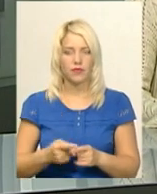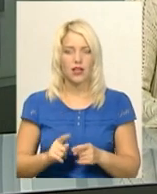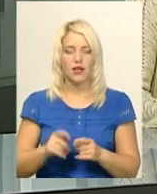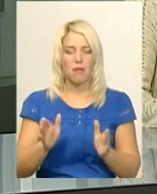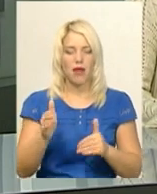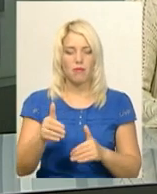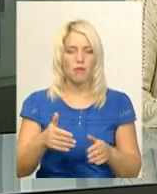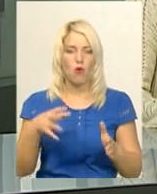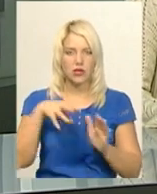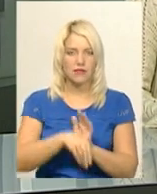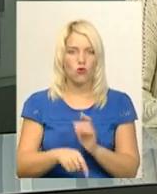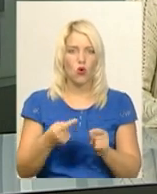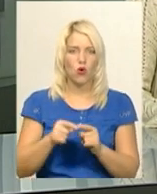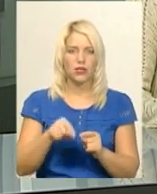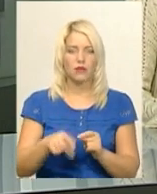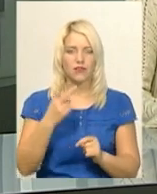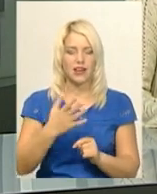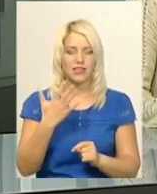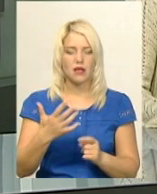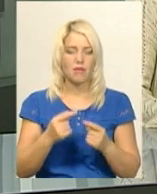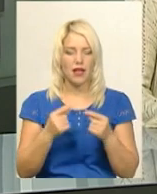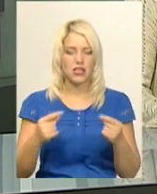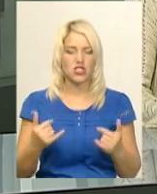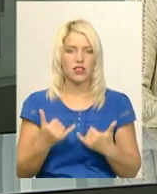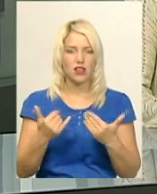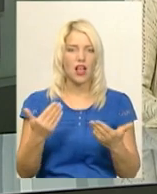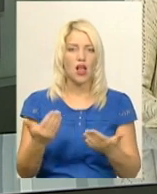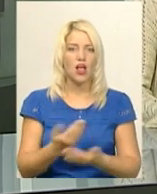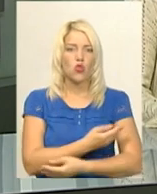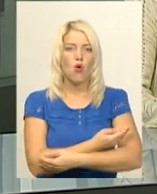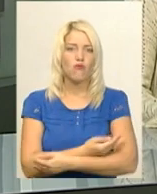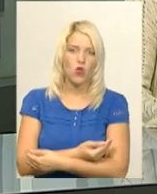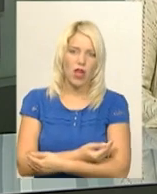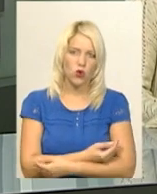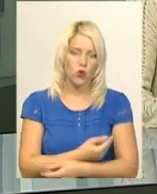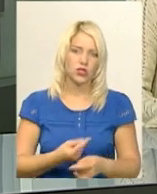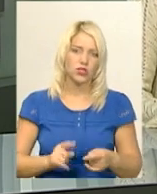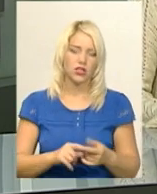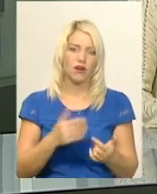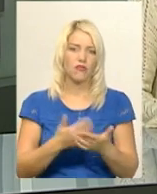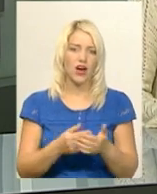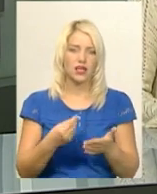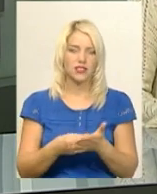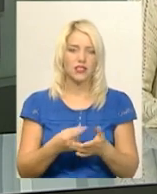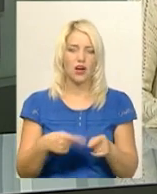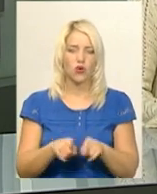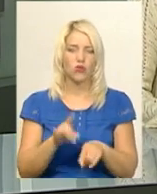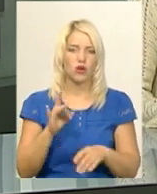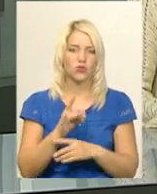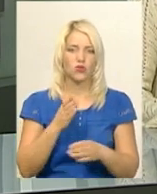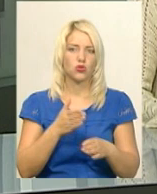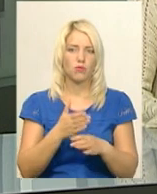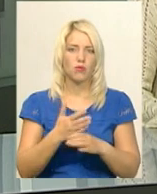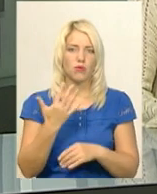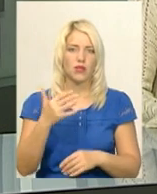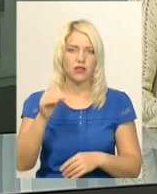входять 25 найменувані речень для новонароджених. За словами Миколи Дідика, орієнтовна вартість такої одноразової допомоги становить